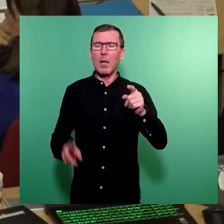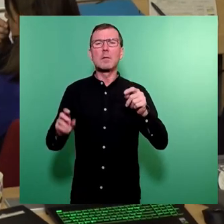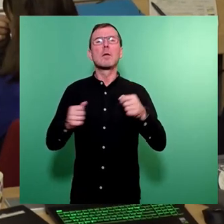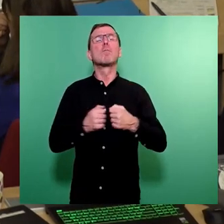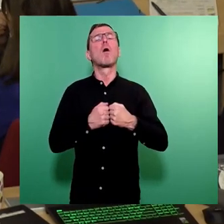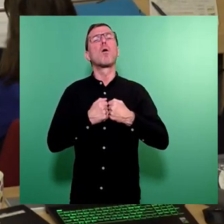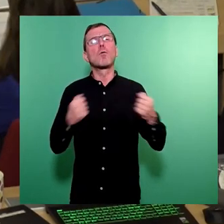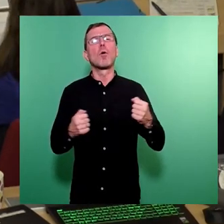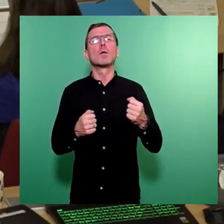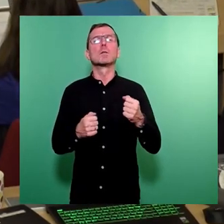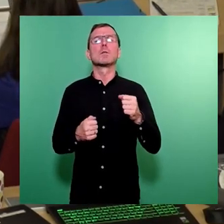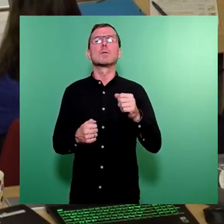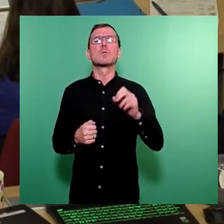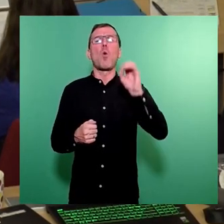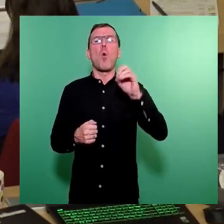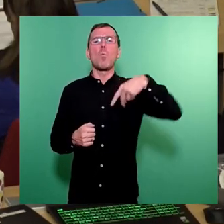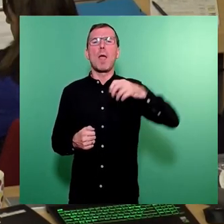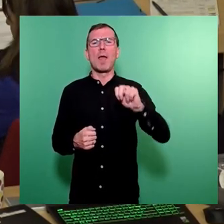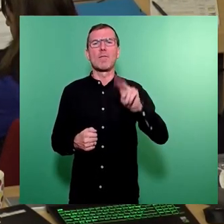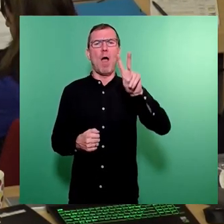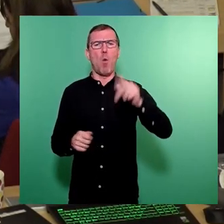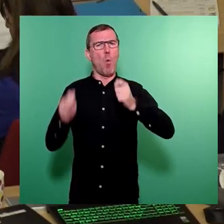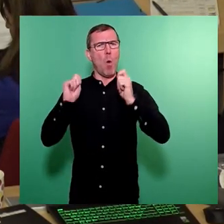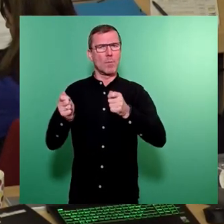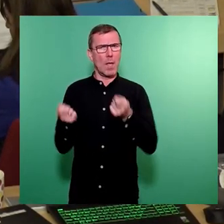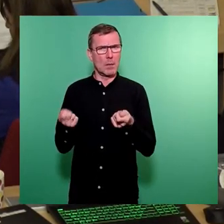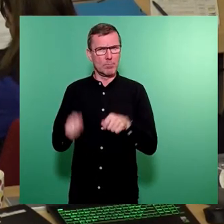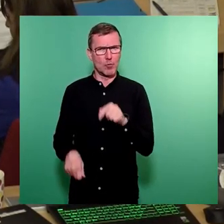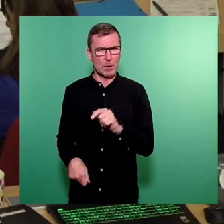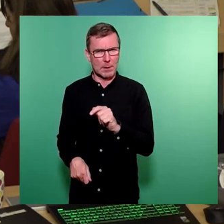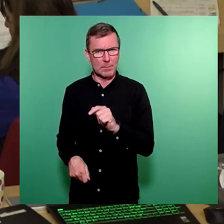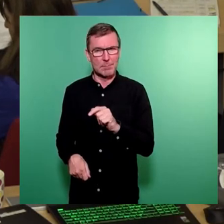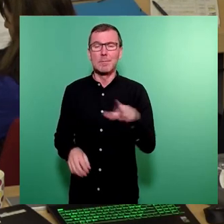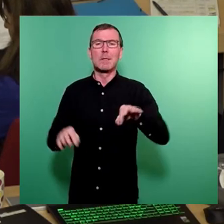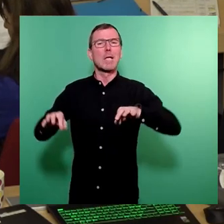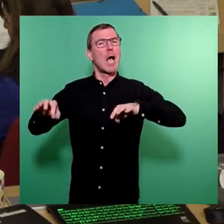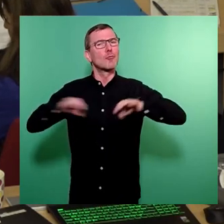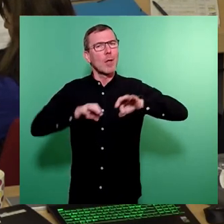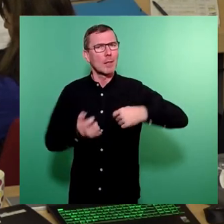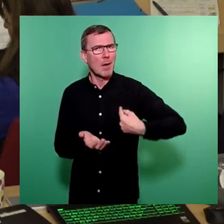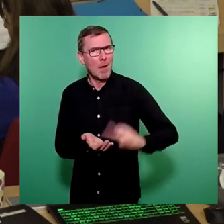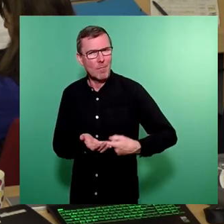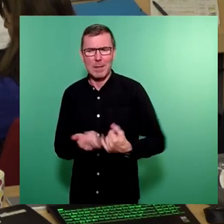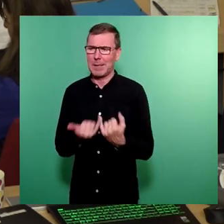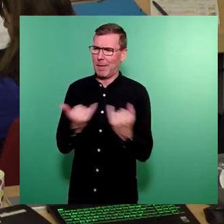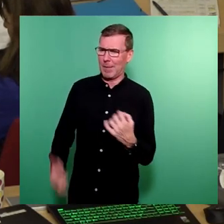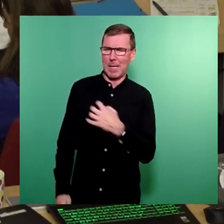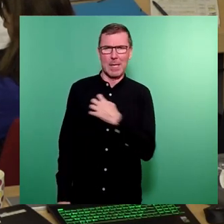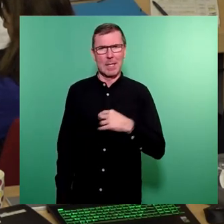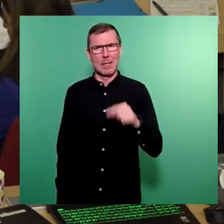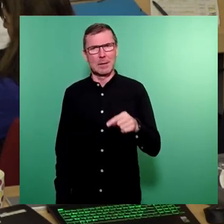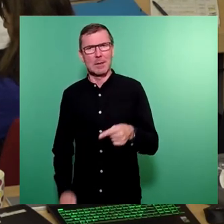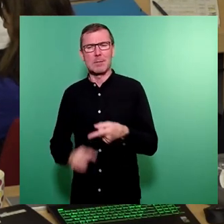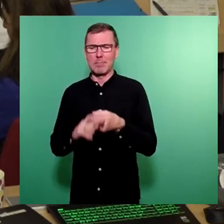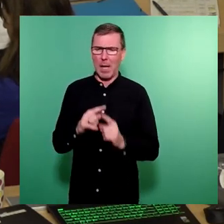ÖPNV-Antrag geschlossen. Darin wurde eine Strategie gefordert, wie Dresden den Anteil an